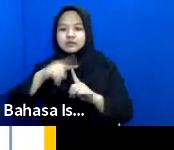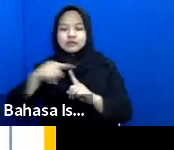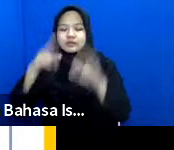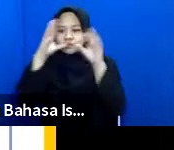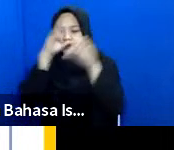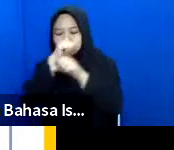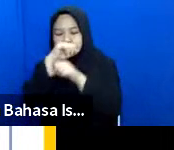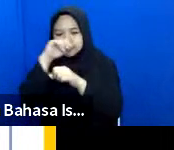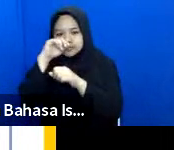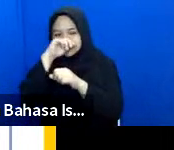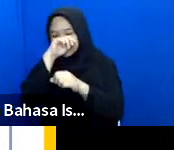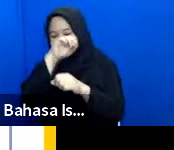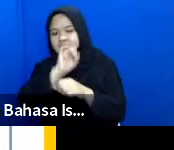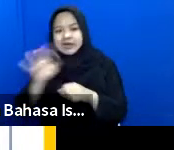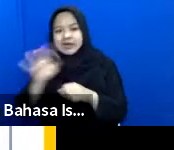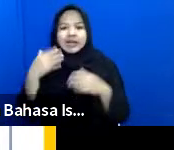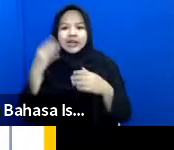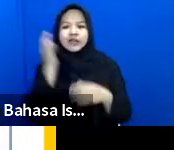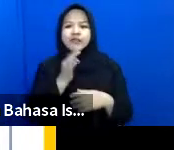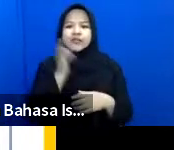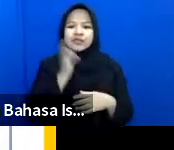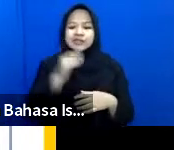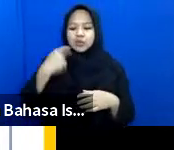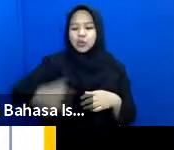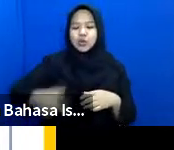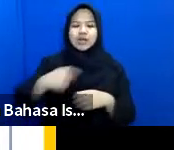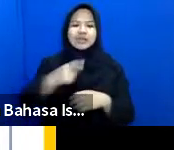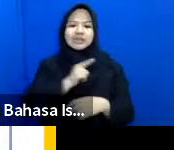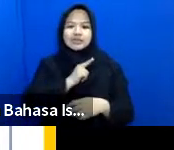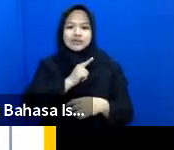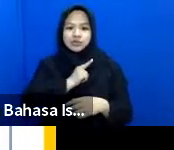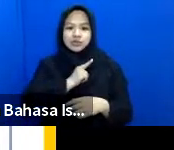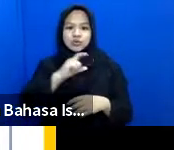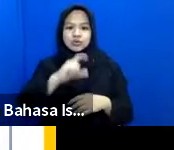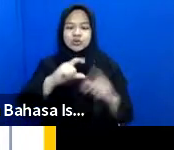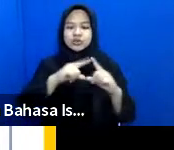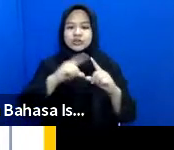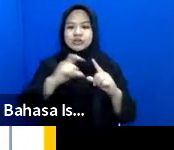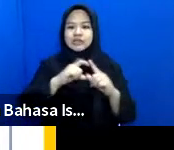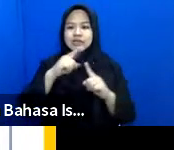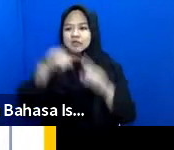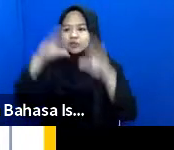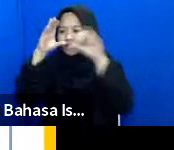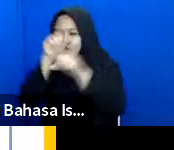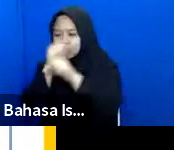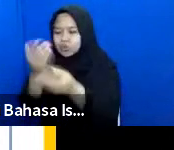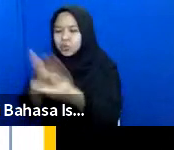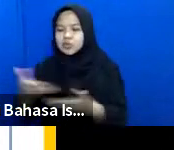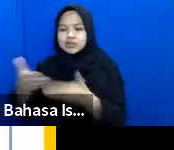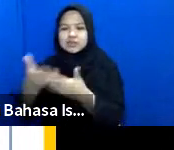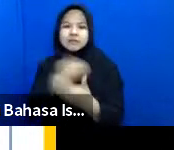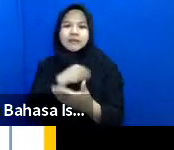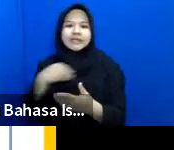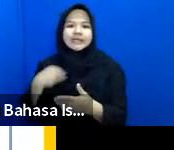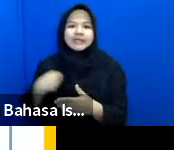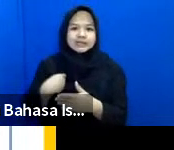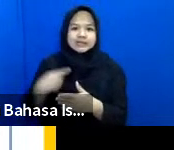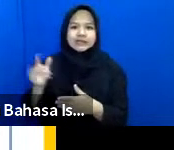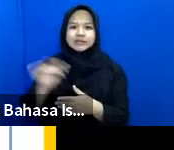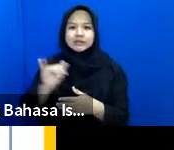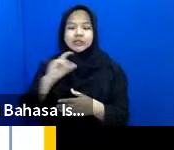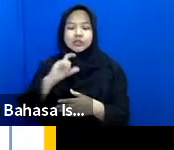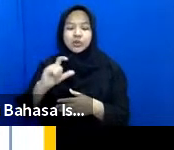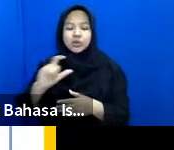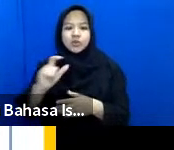kelainan fungsi pada seorang individu jadi cacat ini berfokus pada kondisi medis kondisi medis seperti